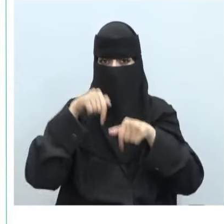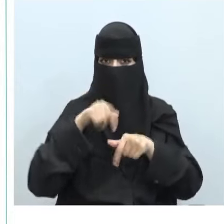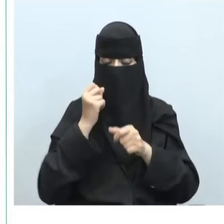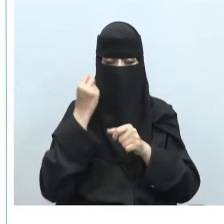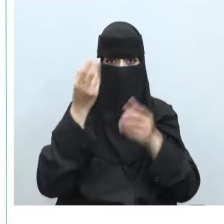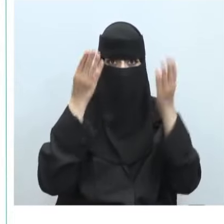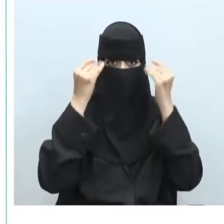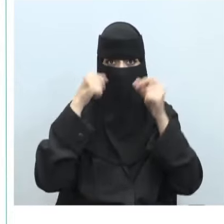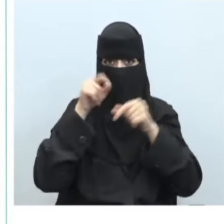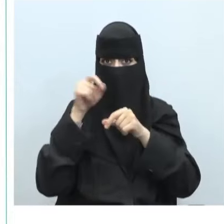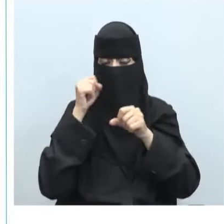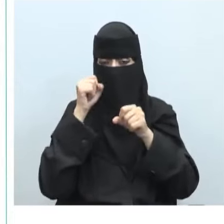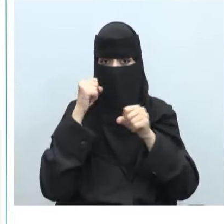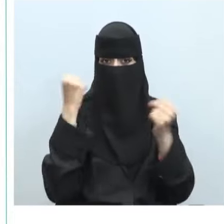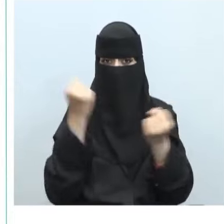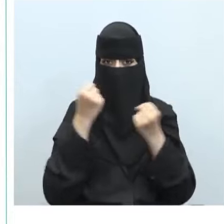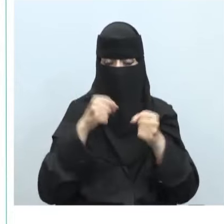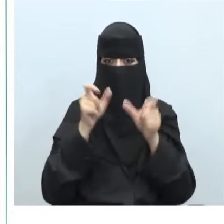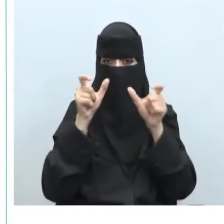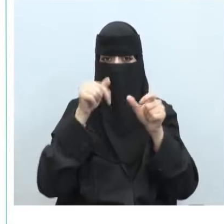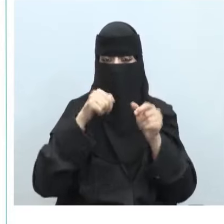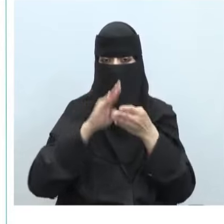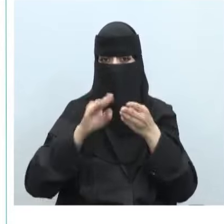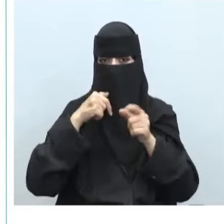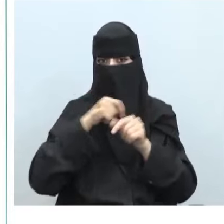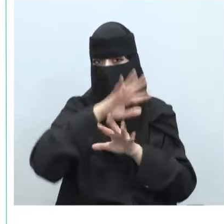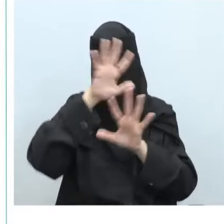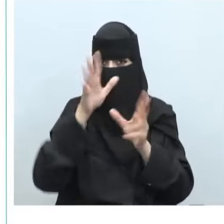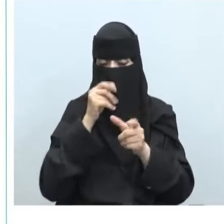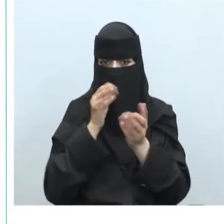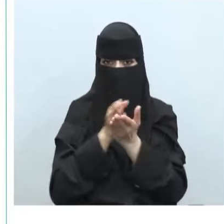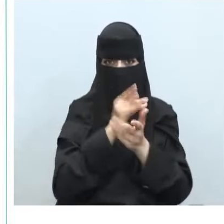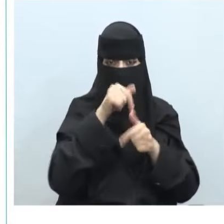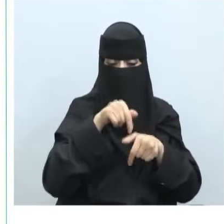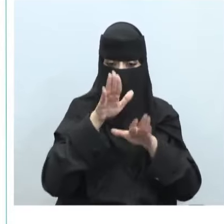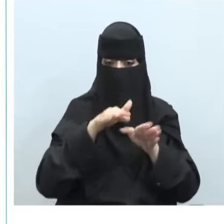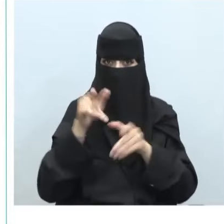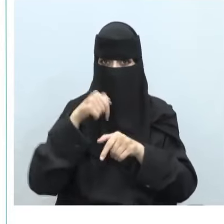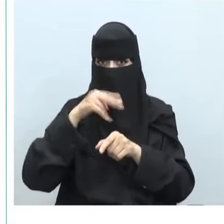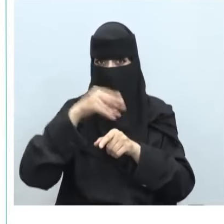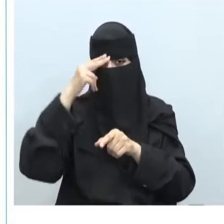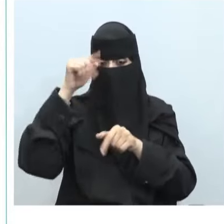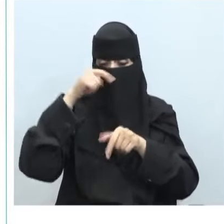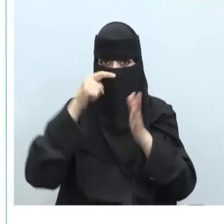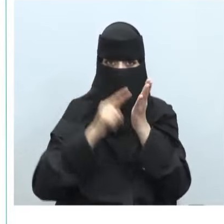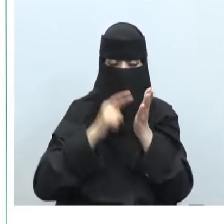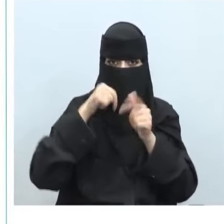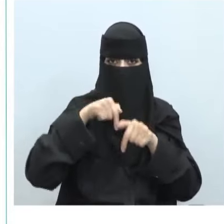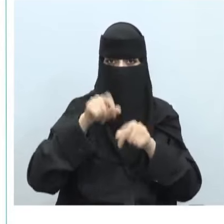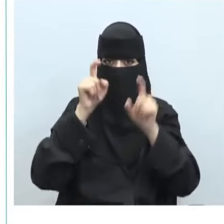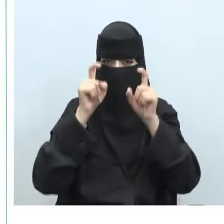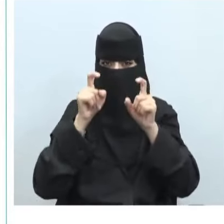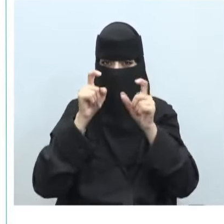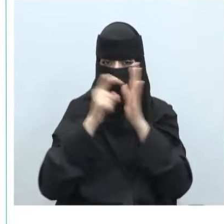والتدريب بالأمن السبراني وجميع الجهات في المملكة العربية السعودية ملزمة على هذه